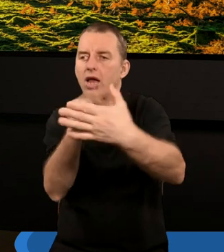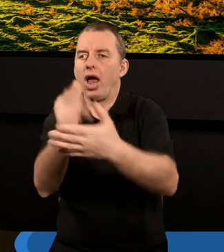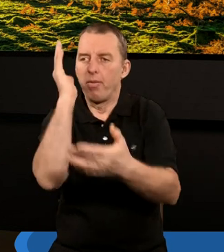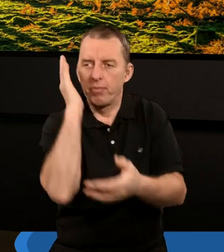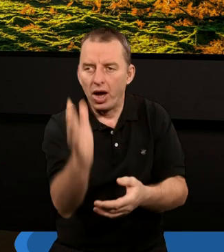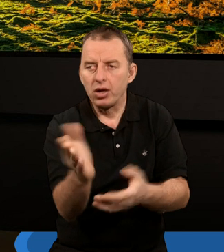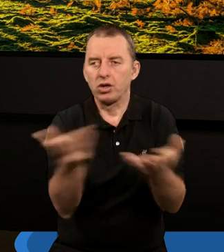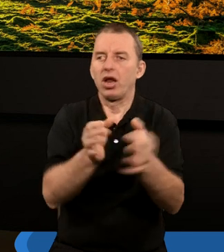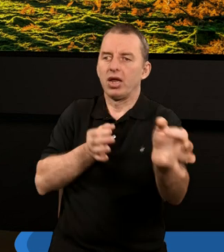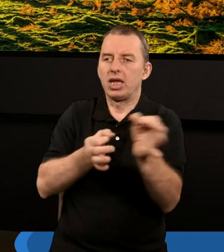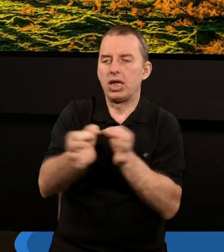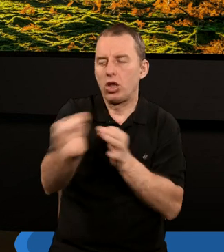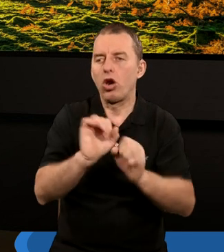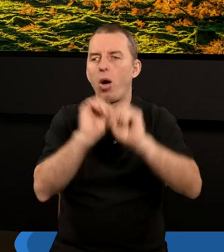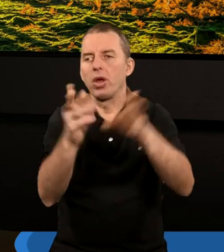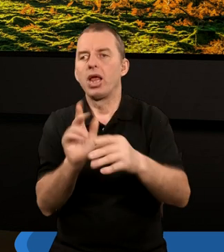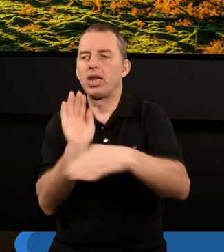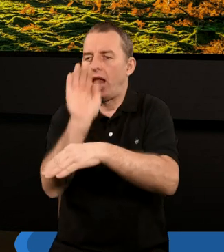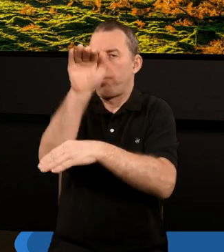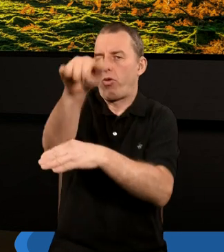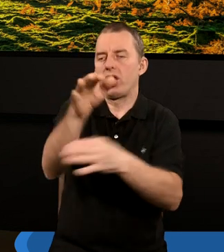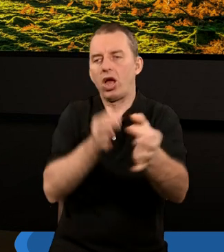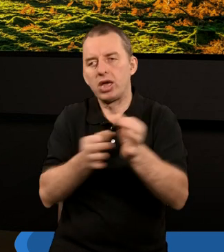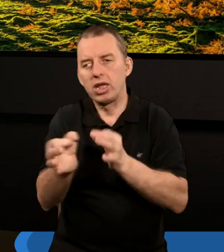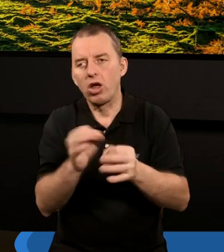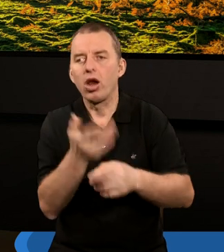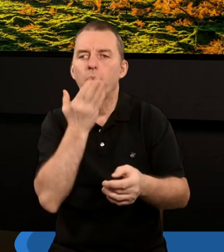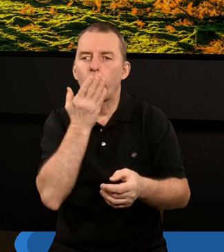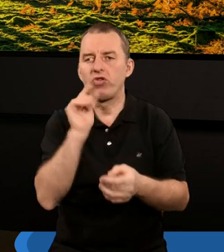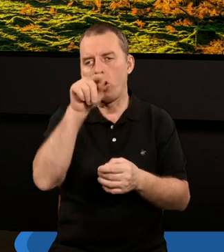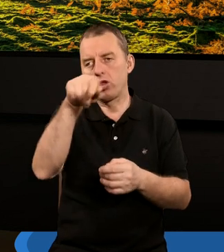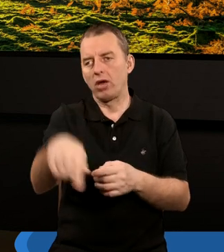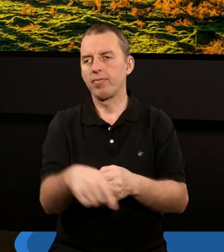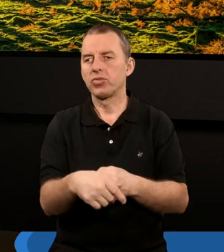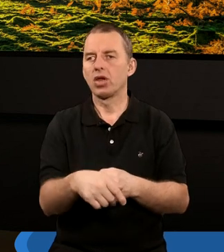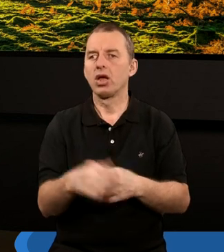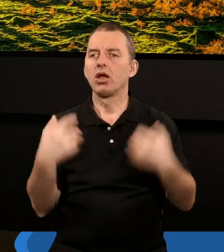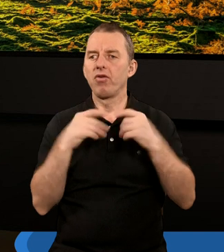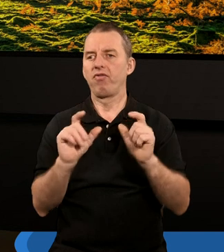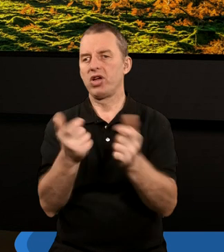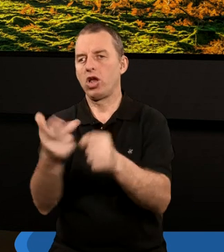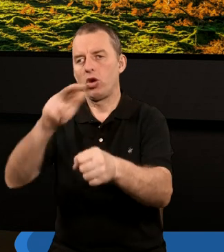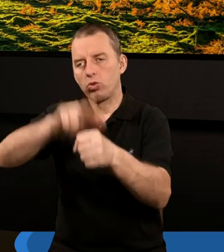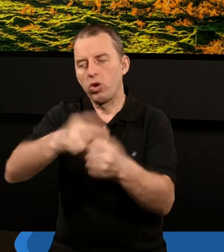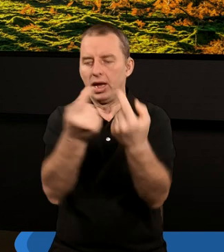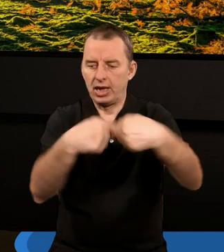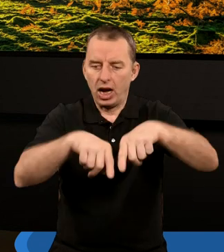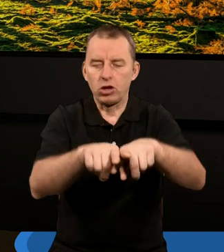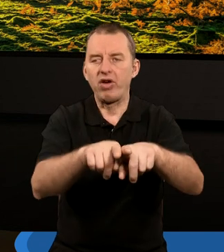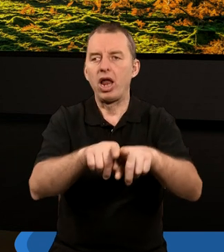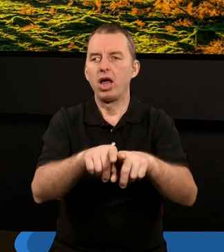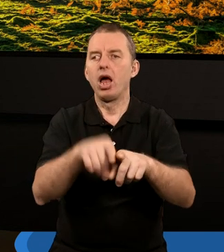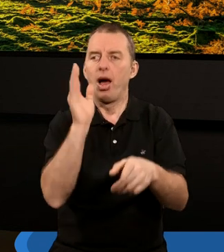będzie gdzieś w historii, bo Apokalipsa zapowiadała tę historię, my teraz spróbowaliśmy ją troszeczkę naszkicować z wydarzeń, które już się zrealizowały,